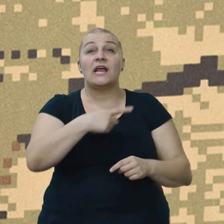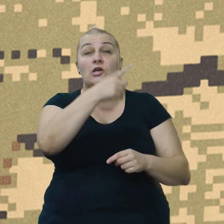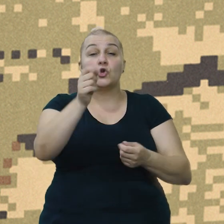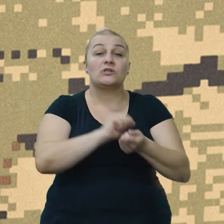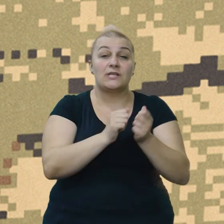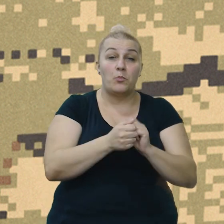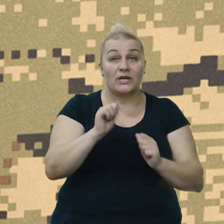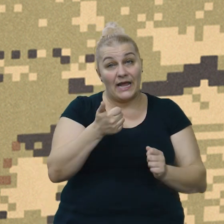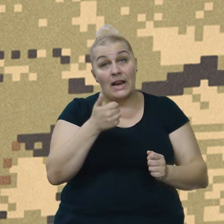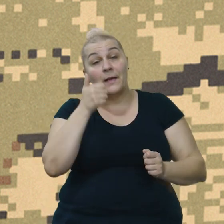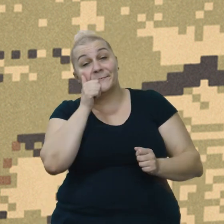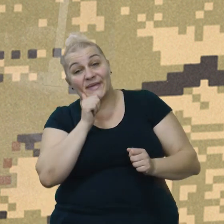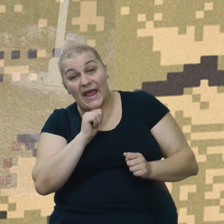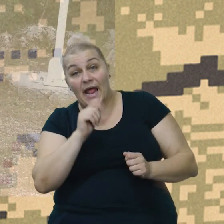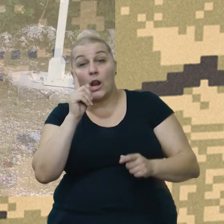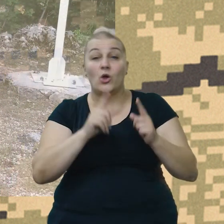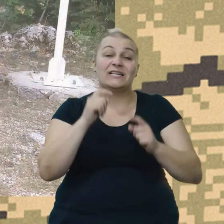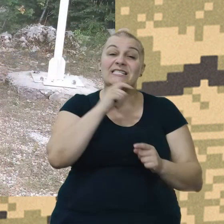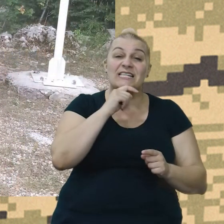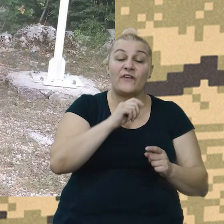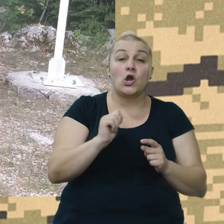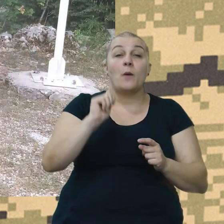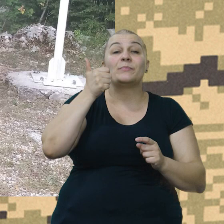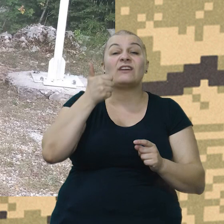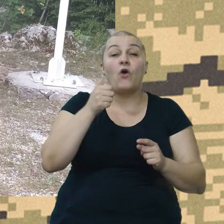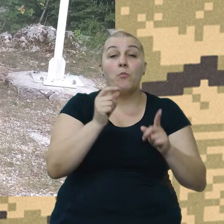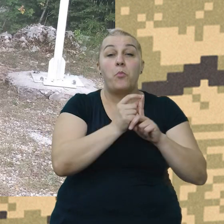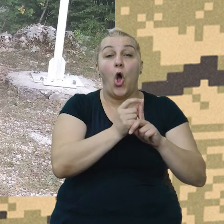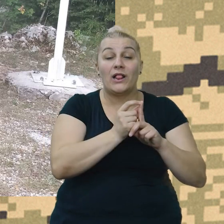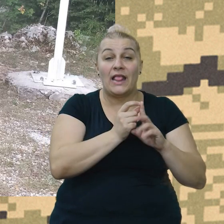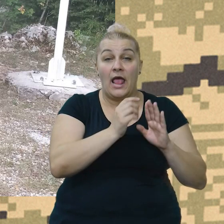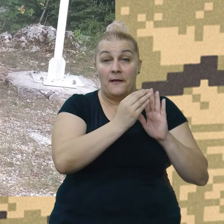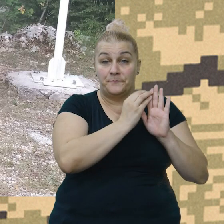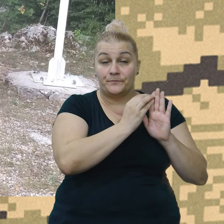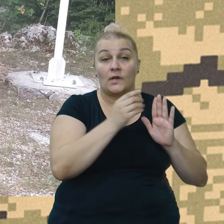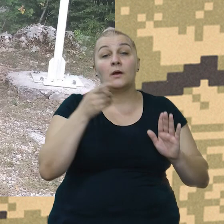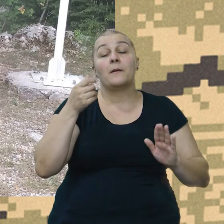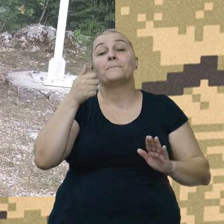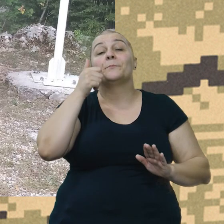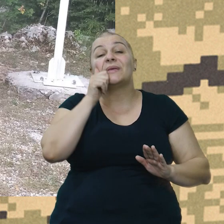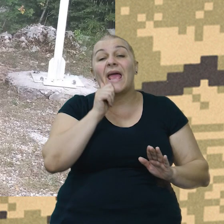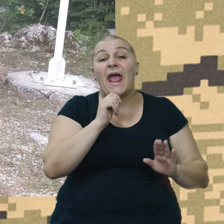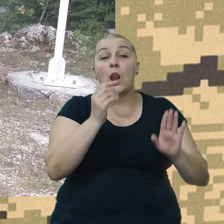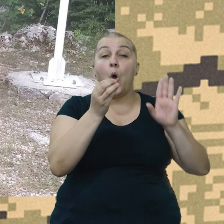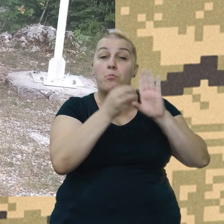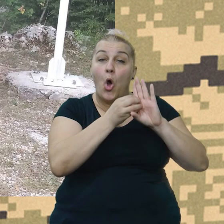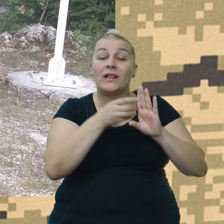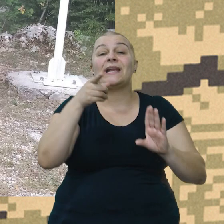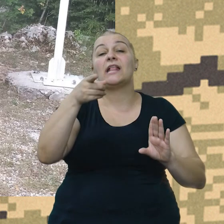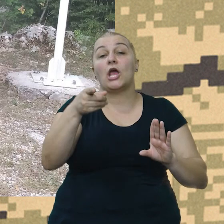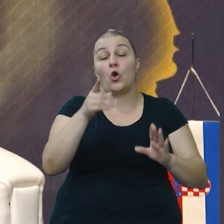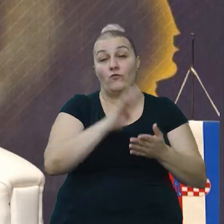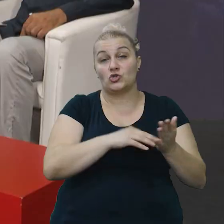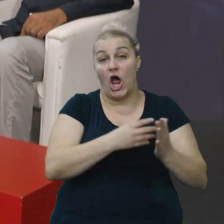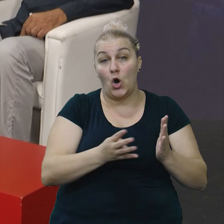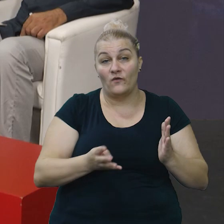polje, bijelo ili crveno. Bijelo polje je bilo na njegovoj šahovnici.